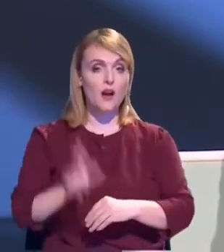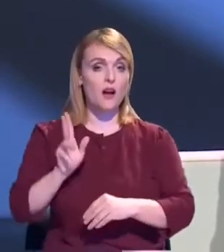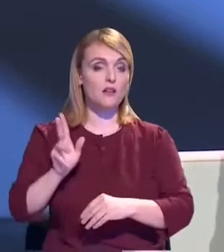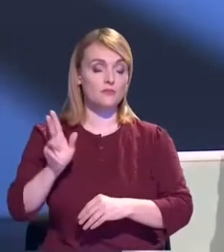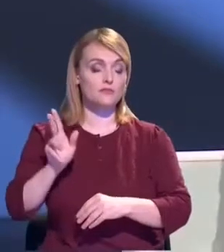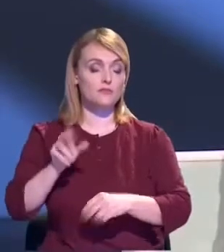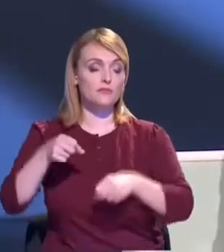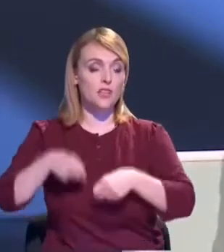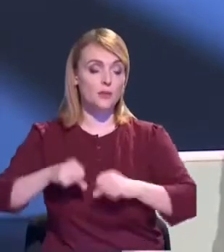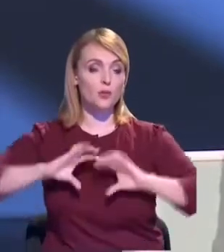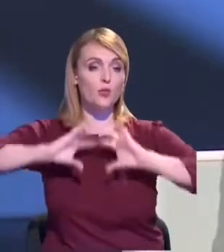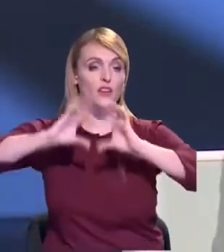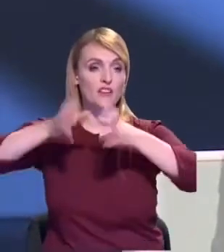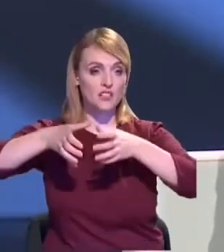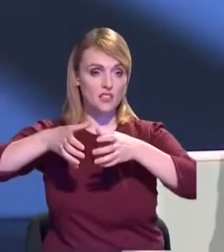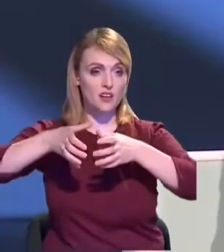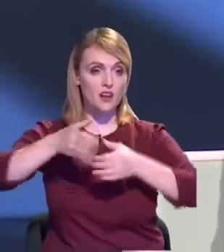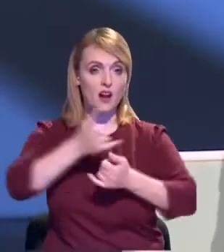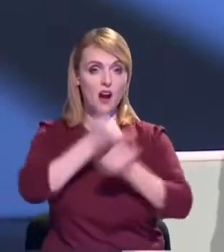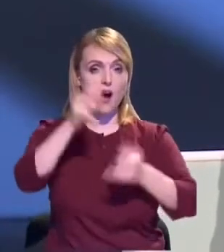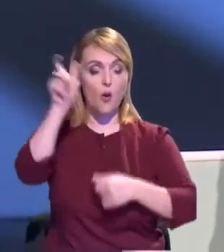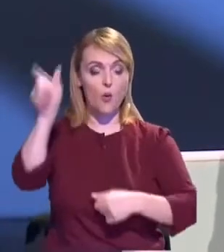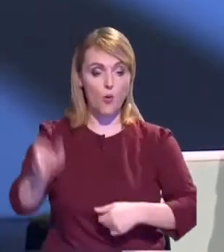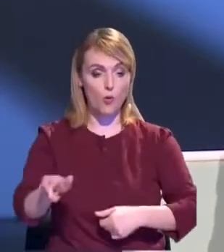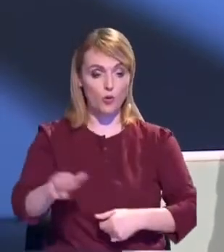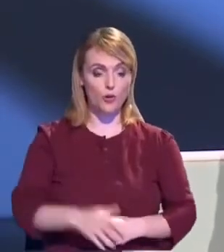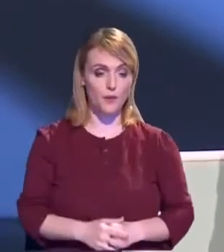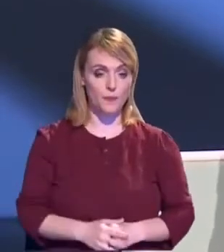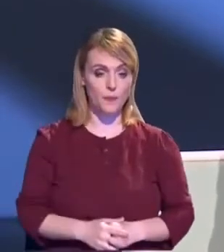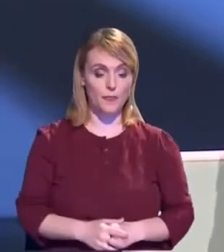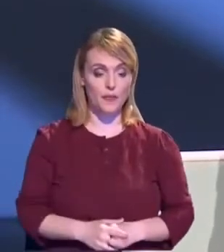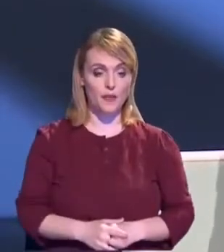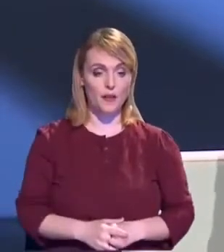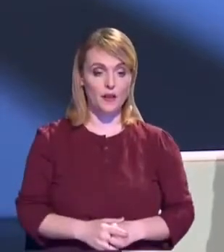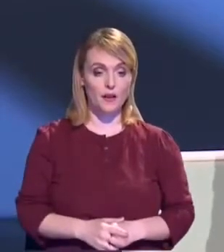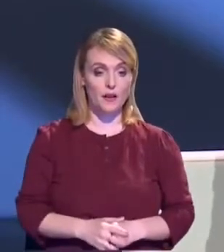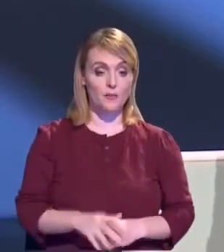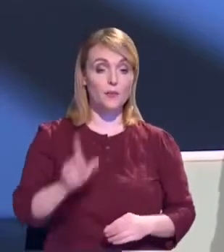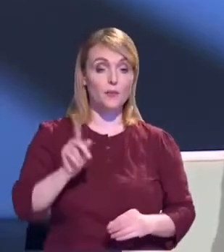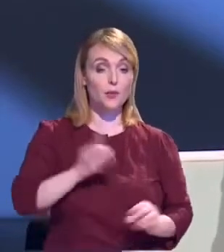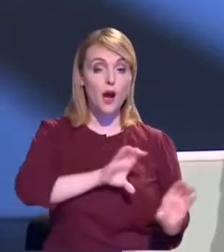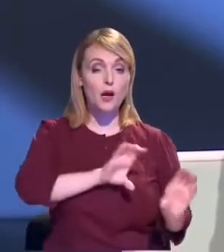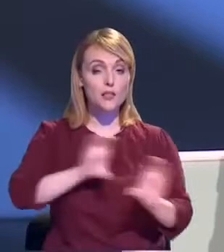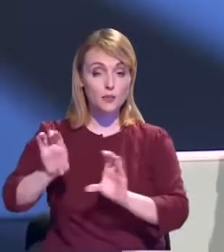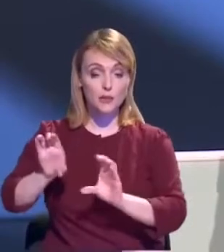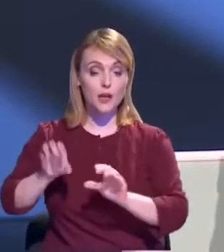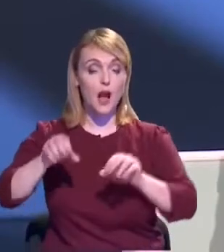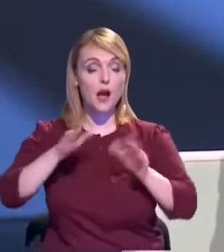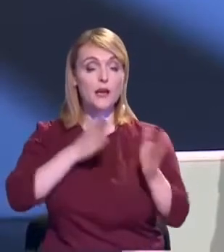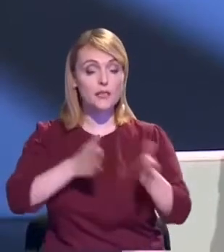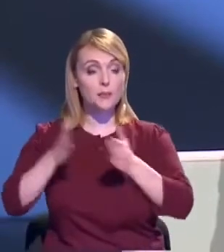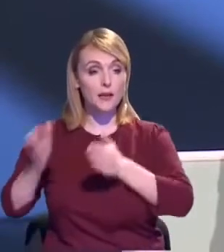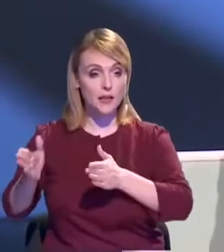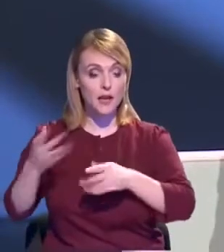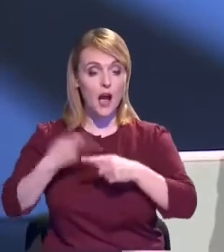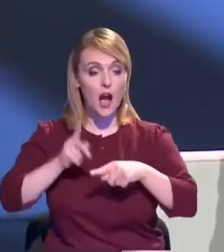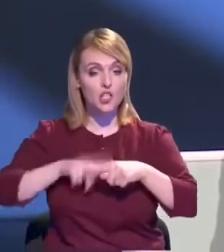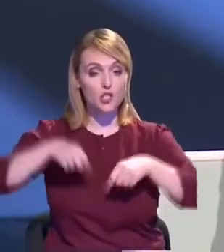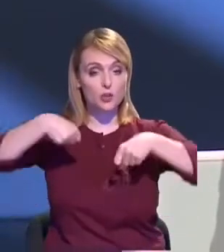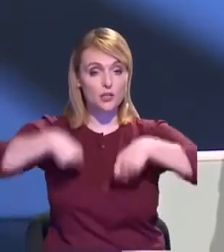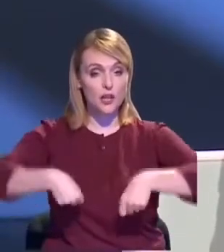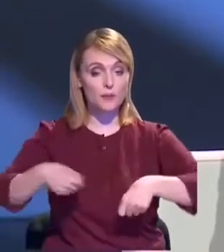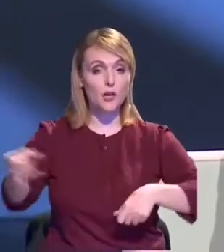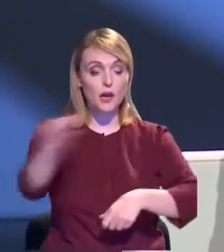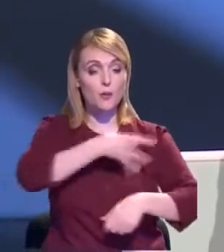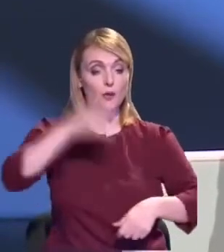drepturi universale ale omului. Astfel, într-o asigurare a respectării acestor drepturi, în